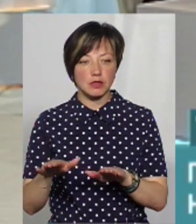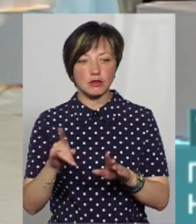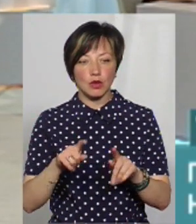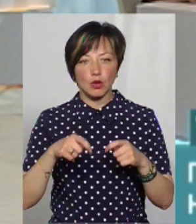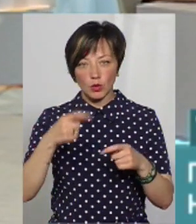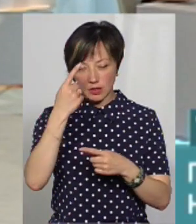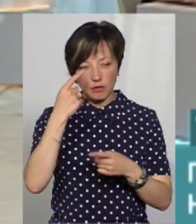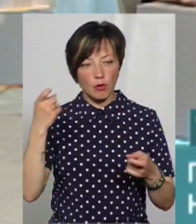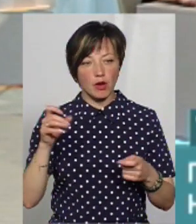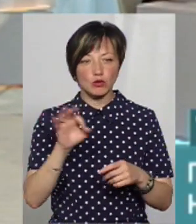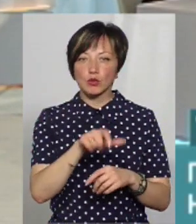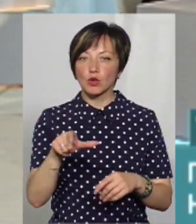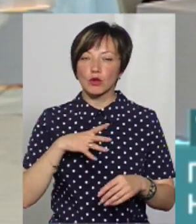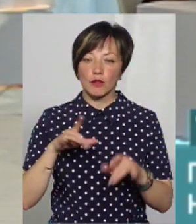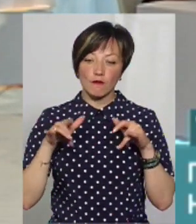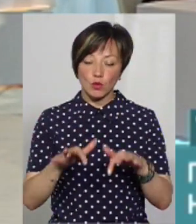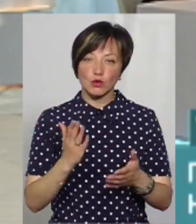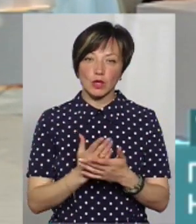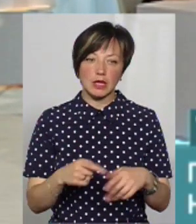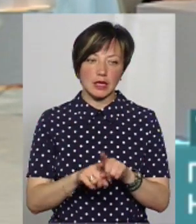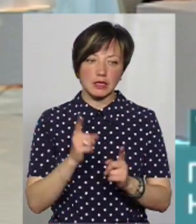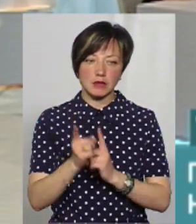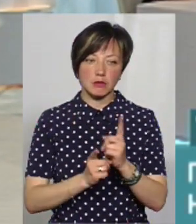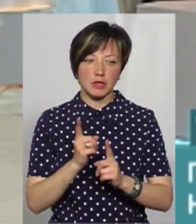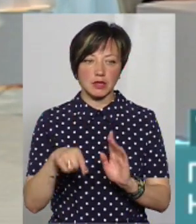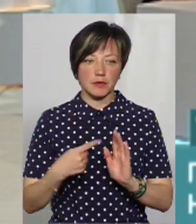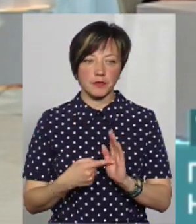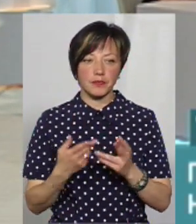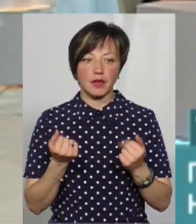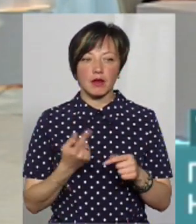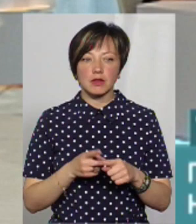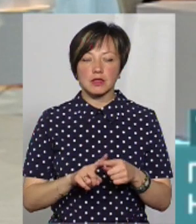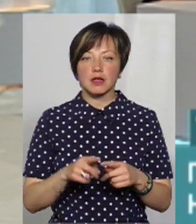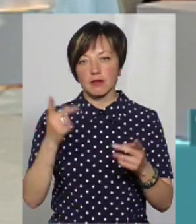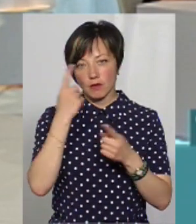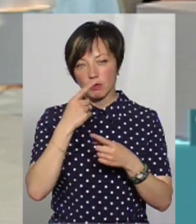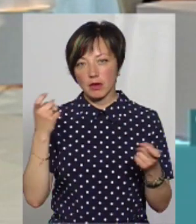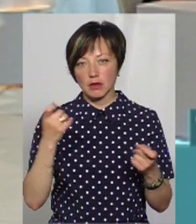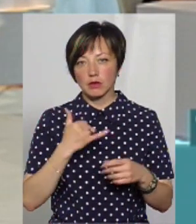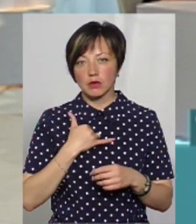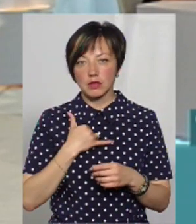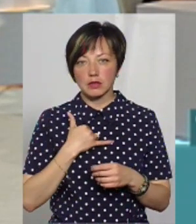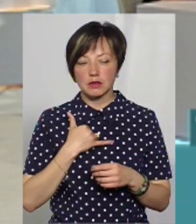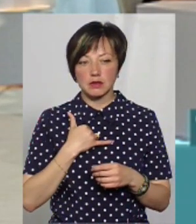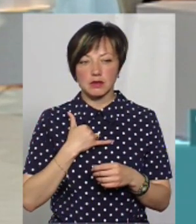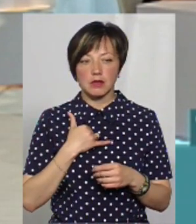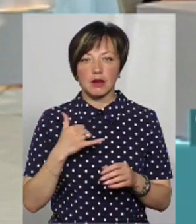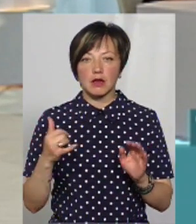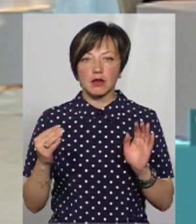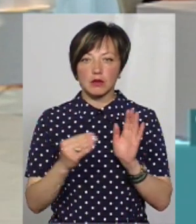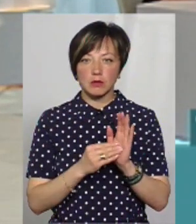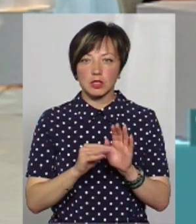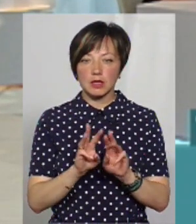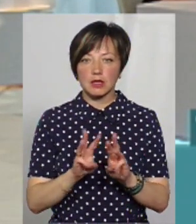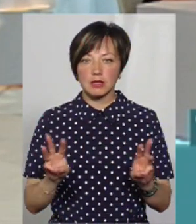щоб вони доносили цю інформацію, щоб люди були в курсі, що є такі зміни? Так, ця інформація у нас розміщена